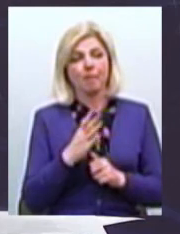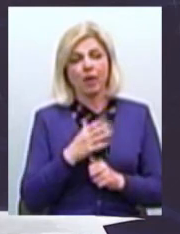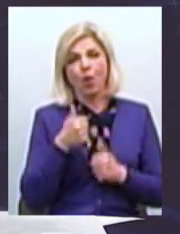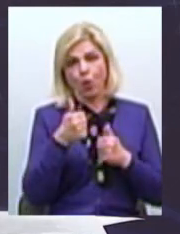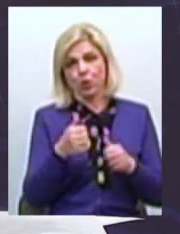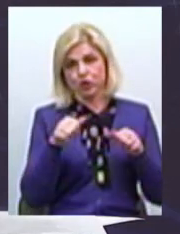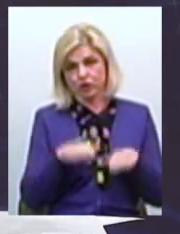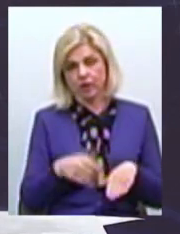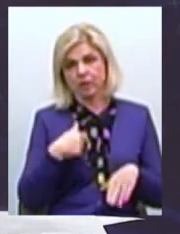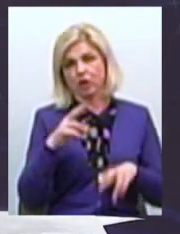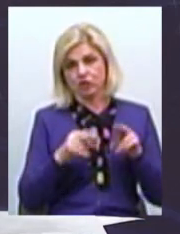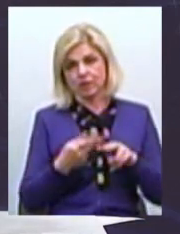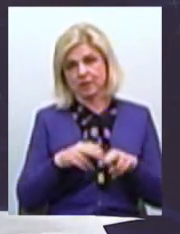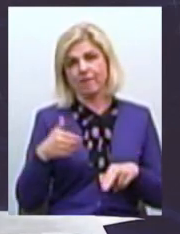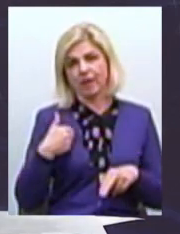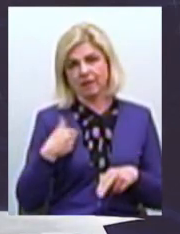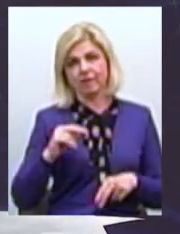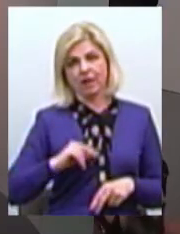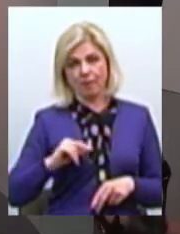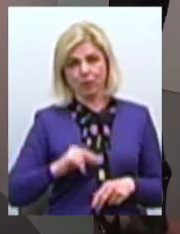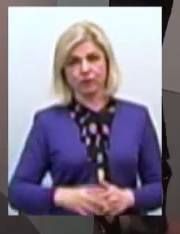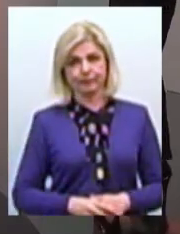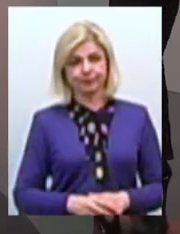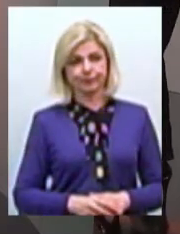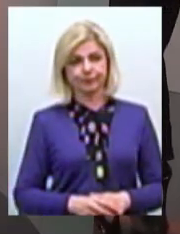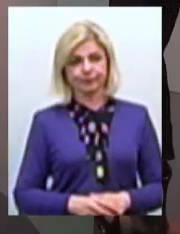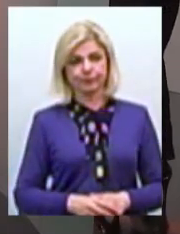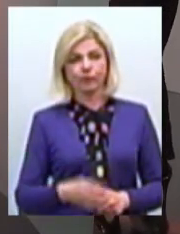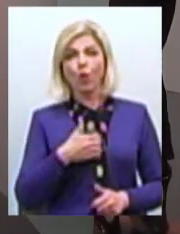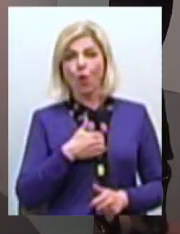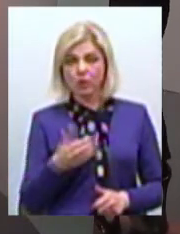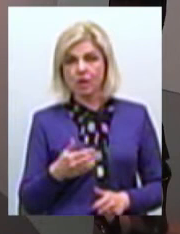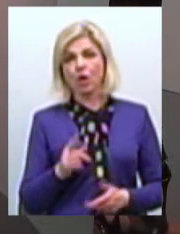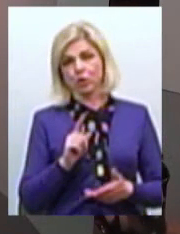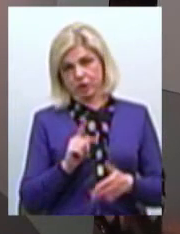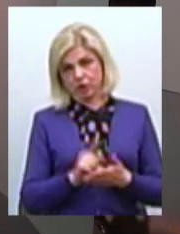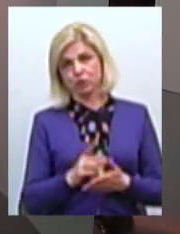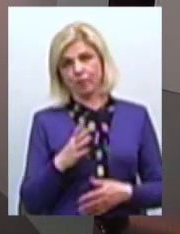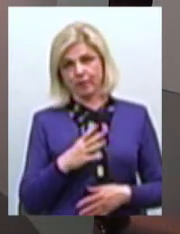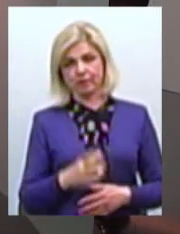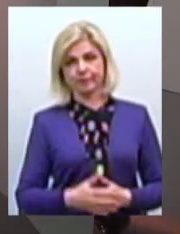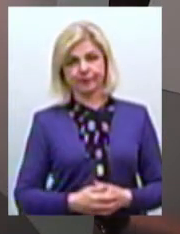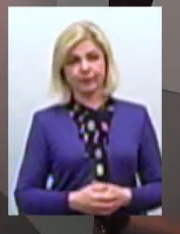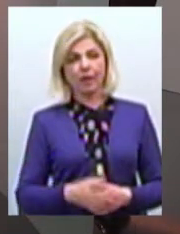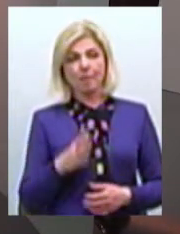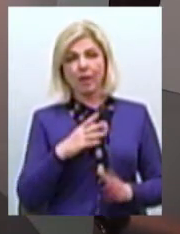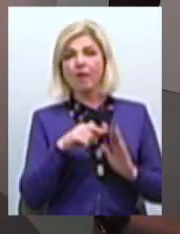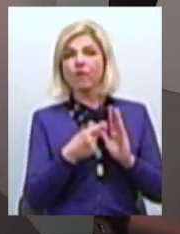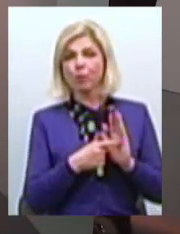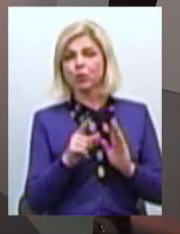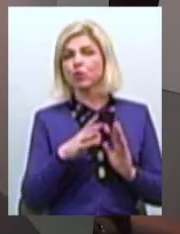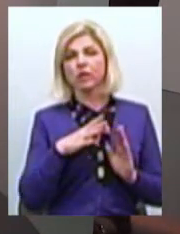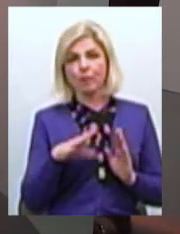рішення Я вважаю, що це ефективна робота Хоча плановість дійсно повинна бути І я тут погоджуюсь Прозвучало також запитання, чи не було